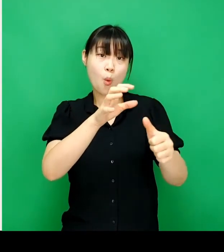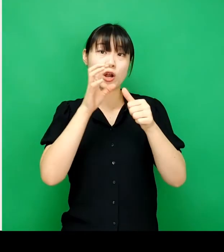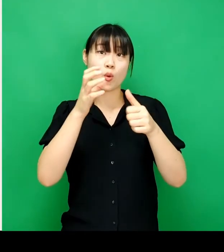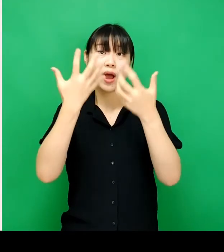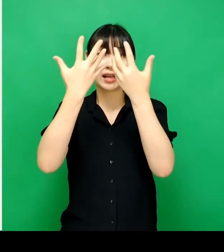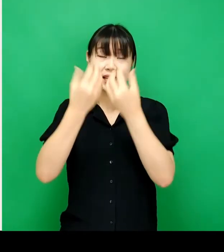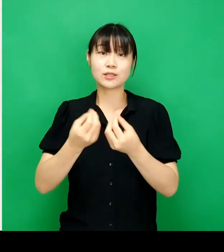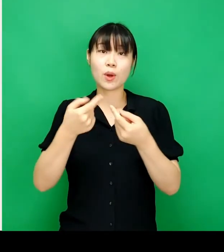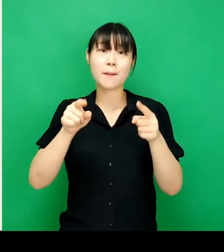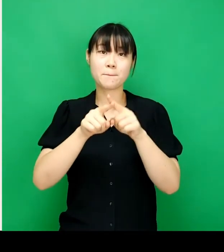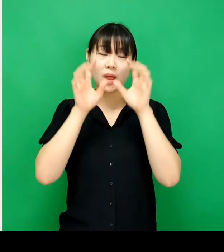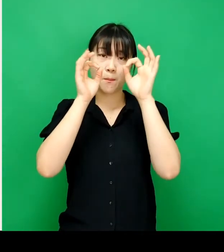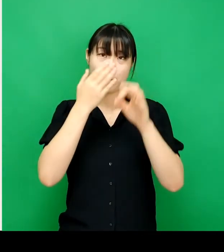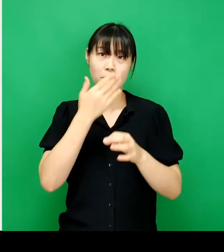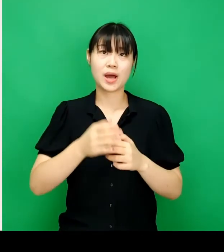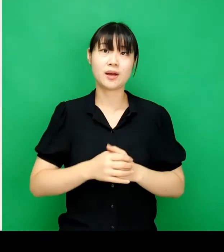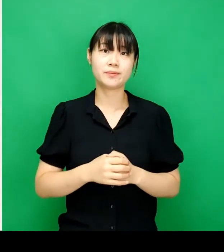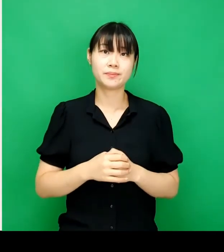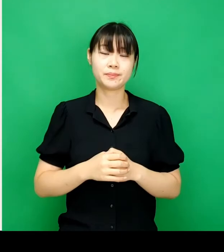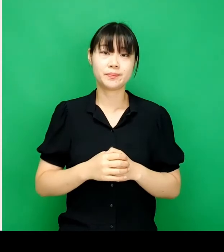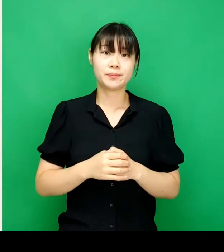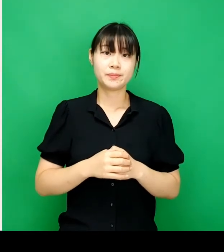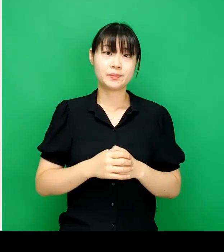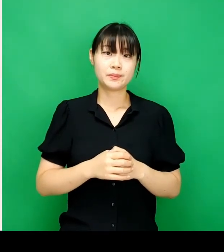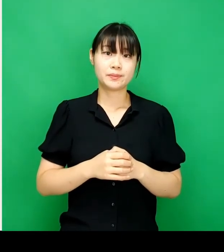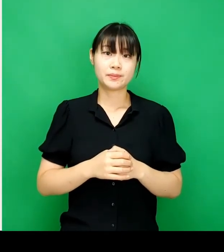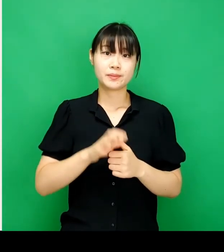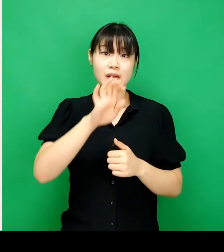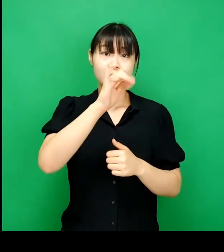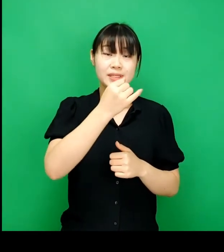유형을 실제로 활용한 예제들도 함께 볼 수 있습니다.